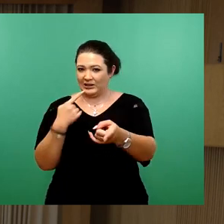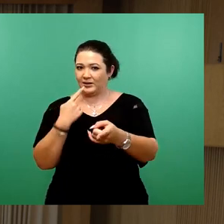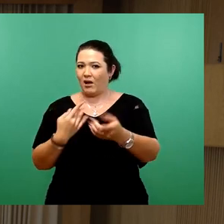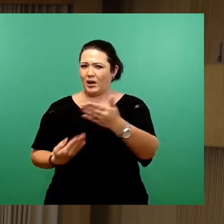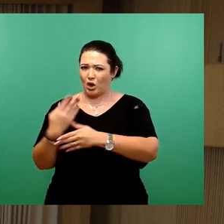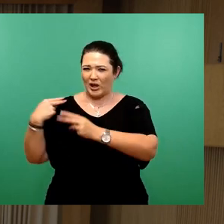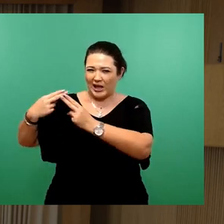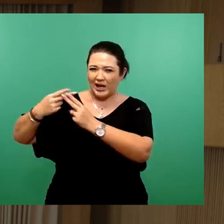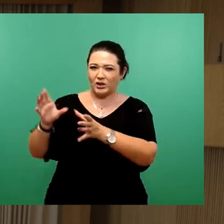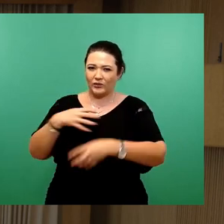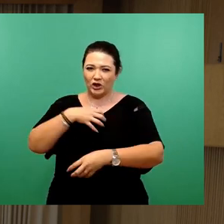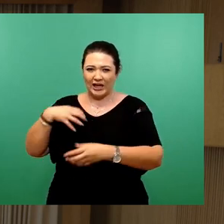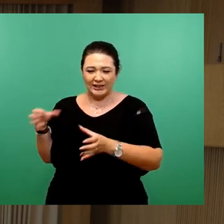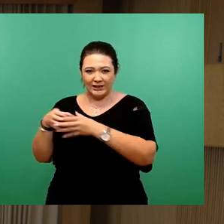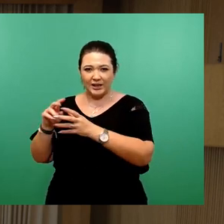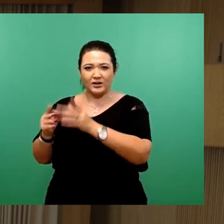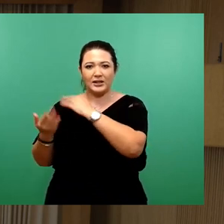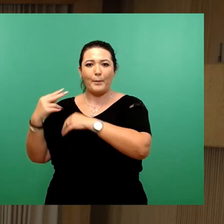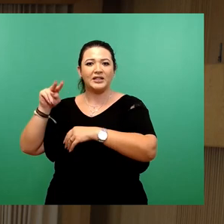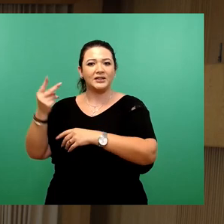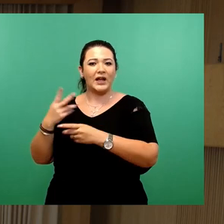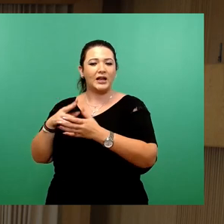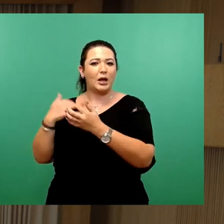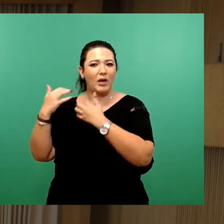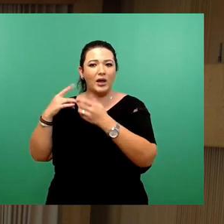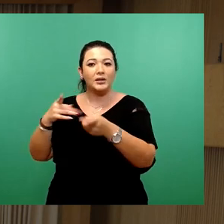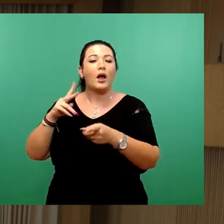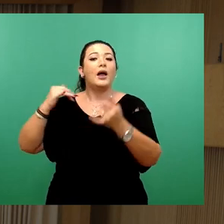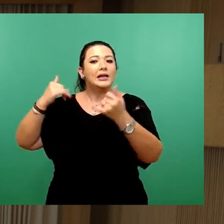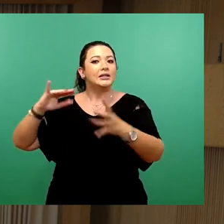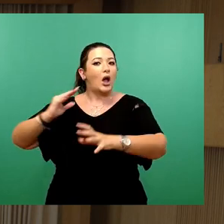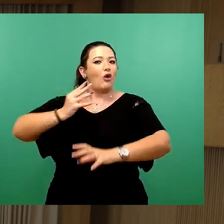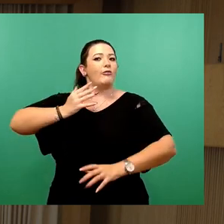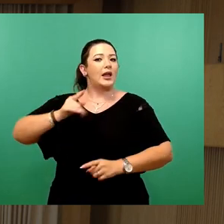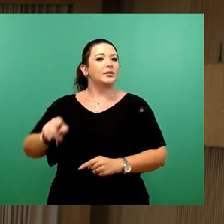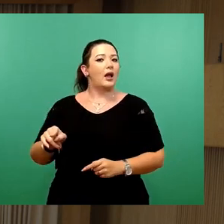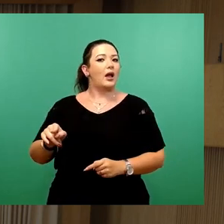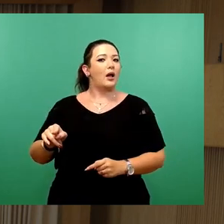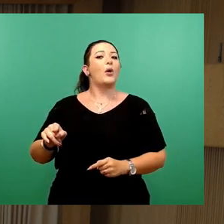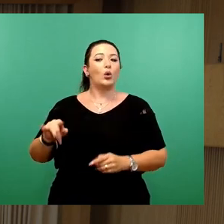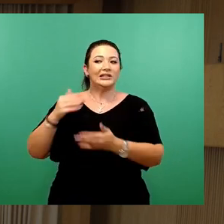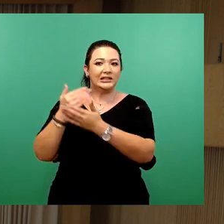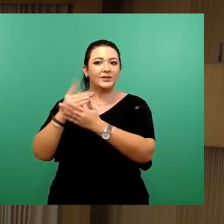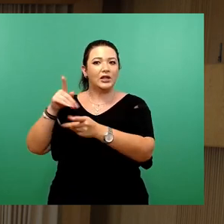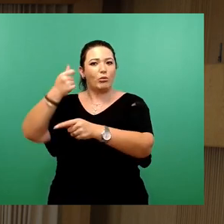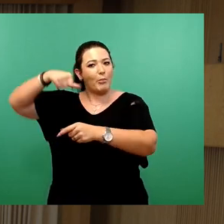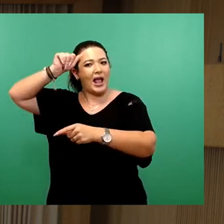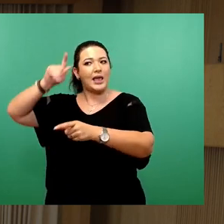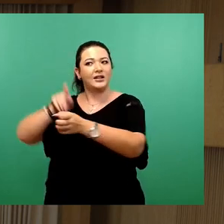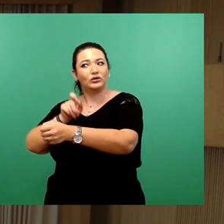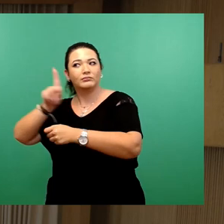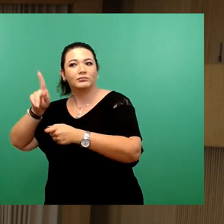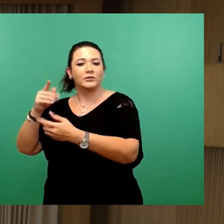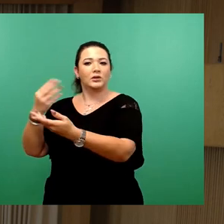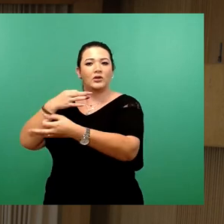nach der zweiten Berichterstattung auf die ganze Sache aufmerksam geworden ist, sich an die britische Botschaft gewandt hat in Berlin, die dann über den Honorarkonsul